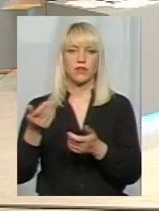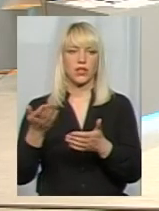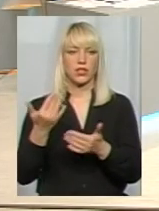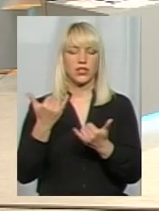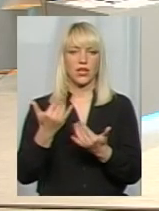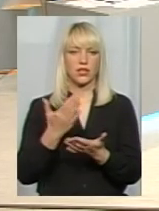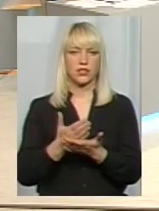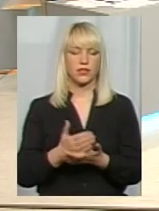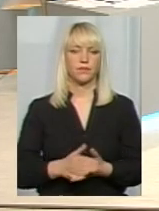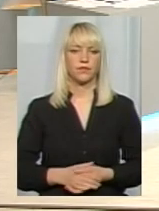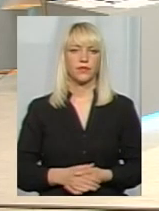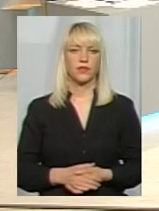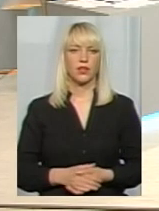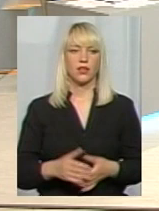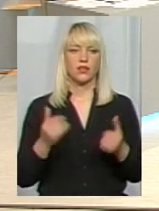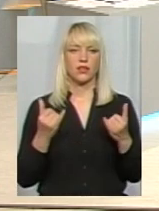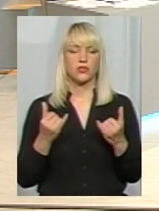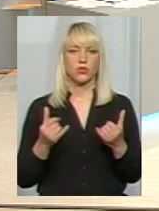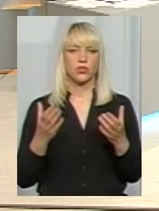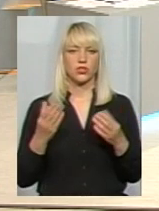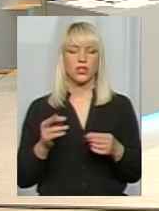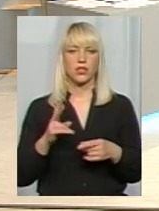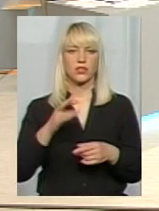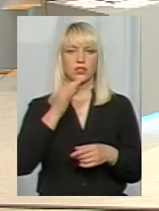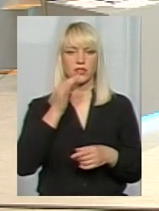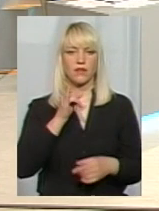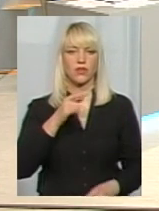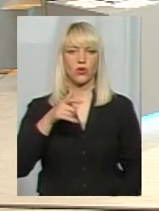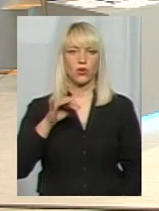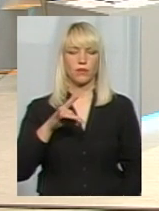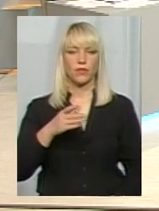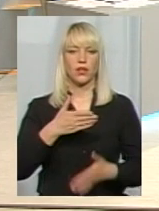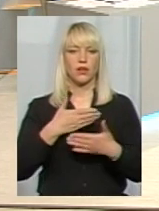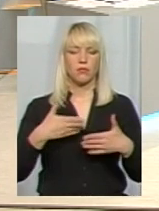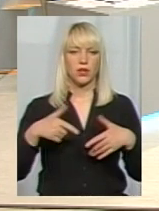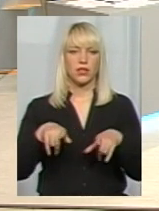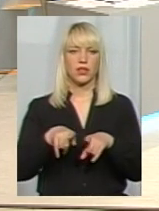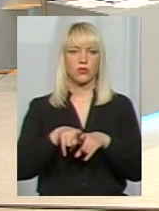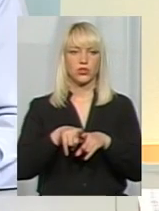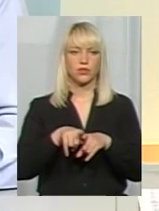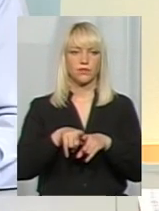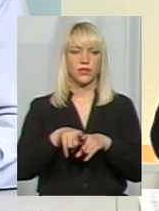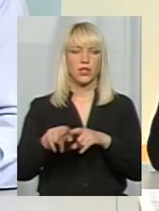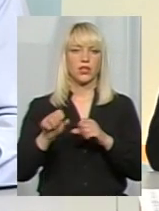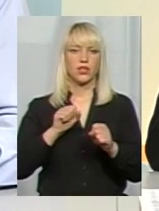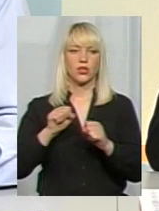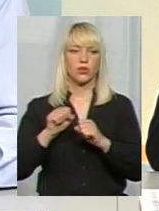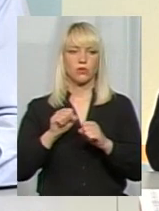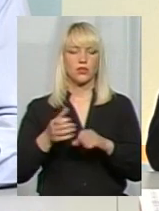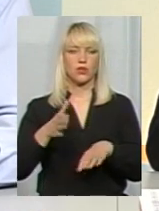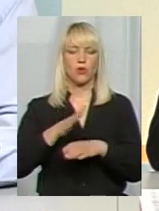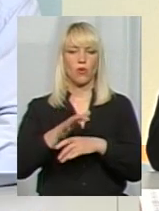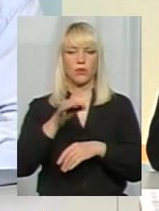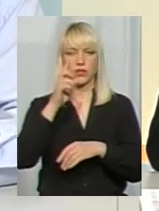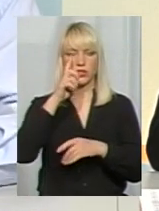На сьогоднішній день, так як вже сказав так і пан Ігор, ми теж керуємося розпорядженням